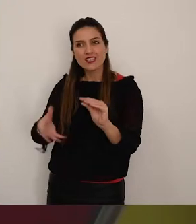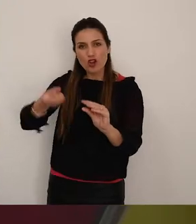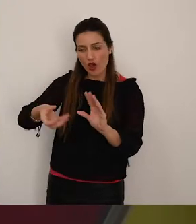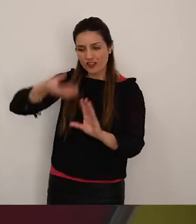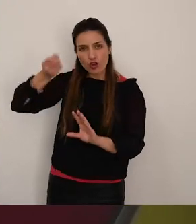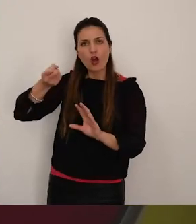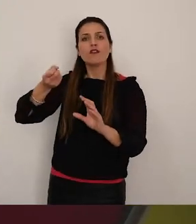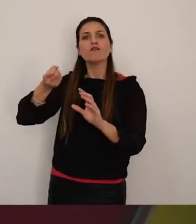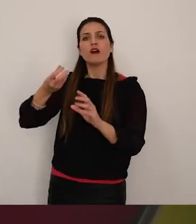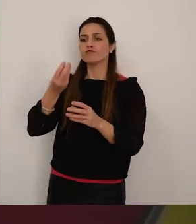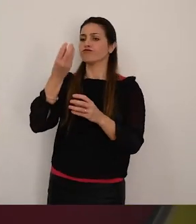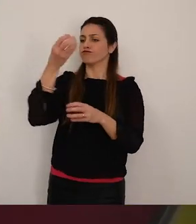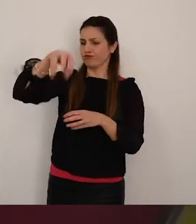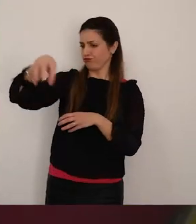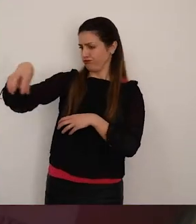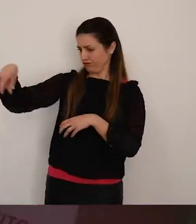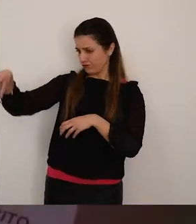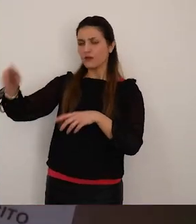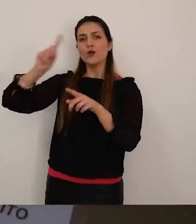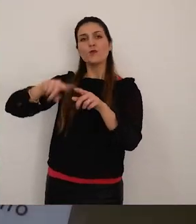catalogati ed esposti al pubblico